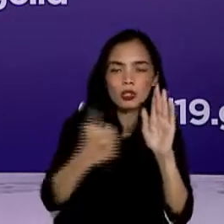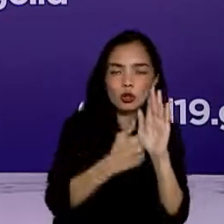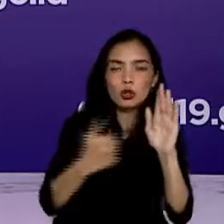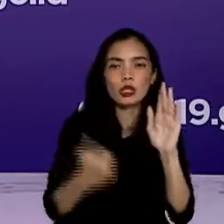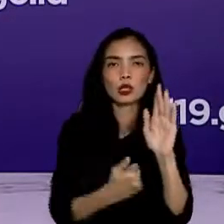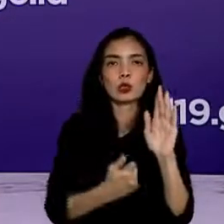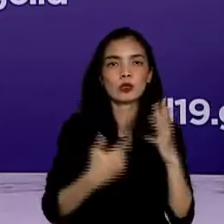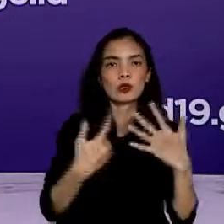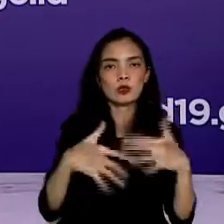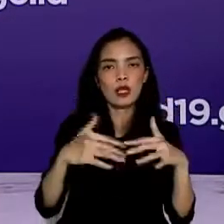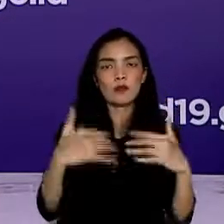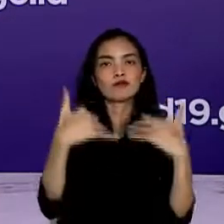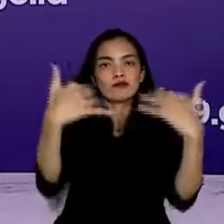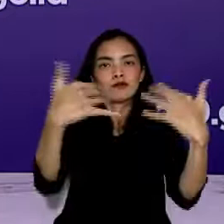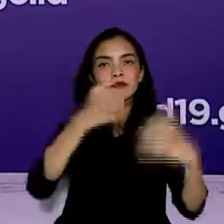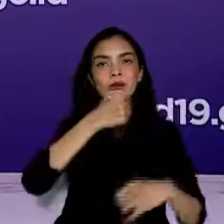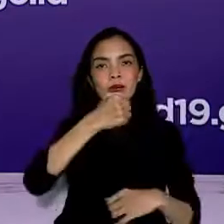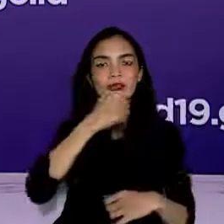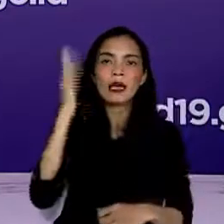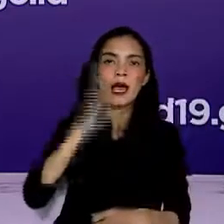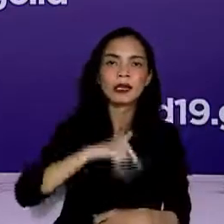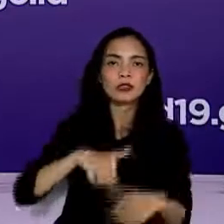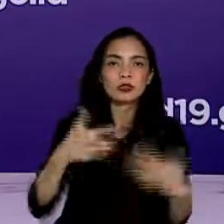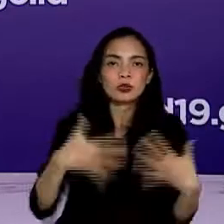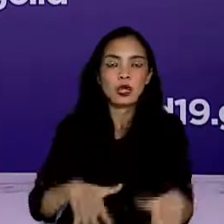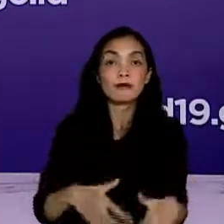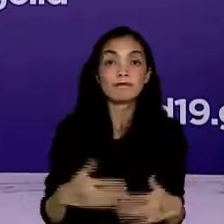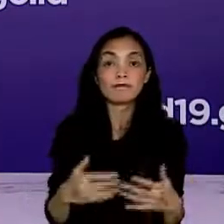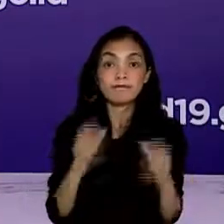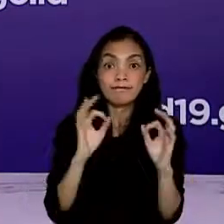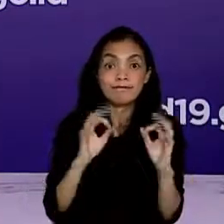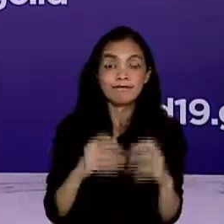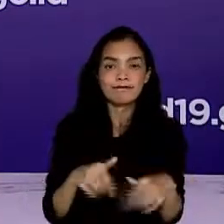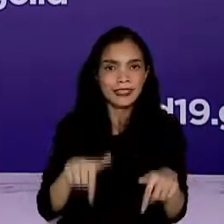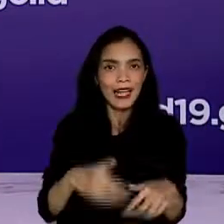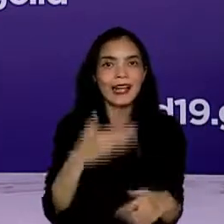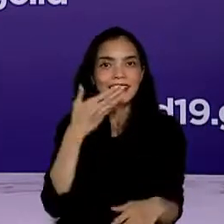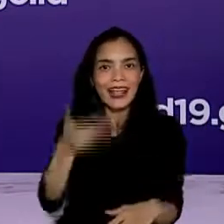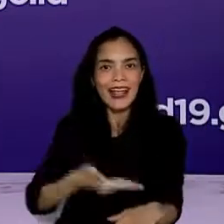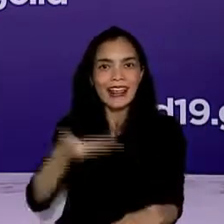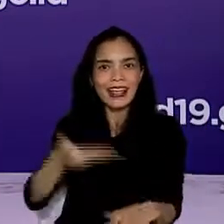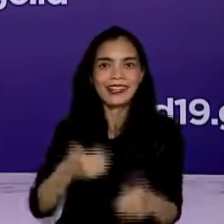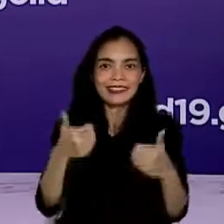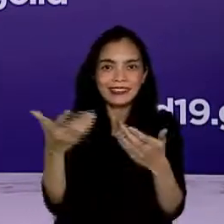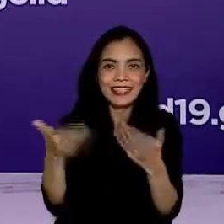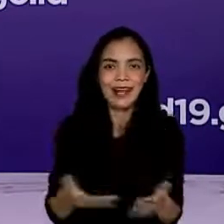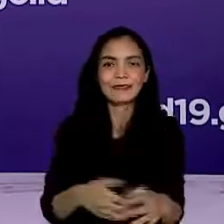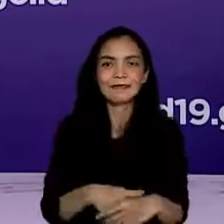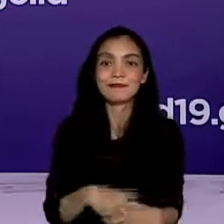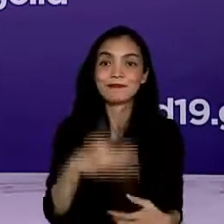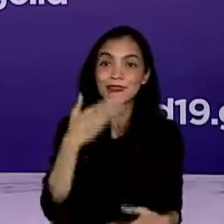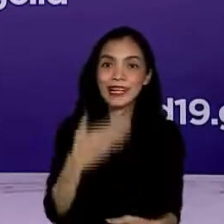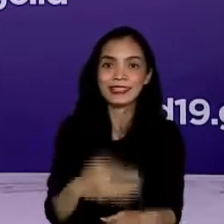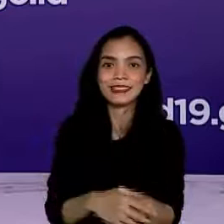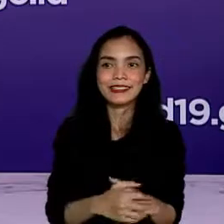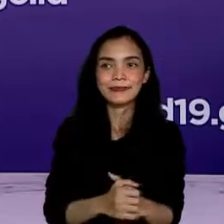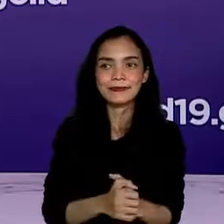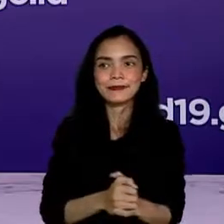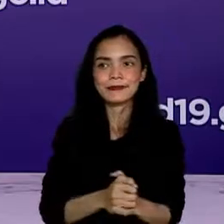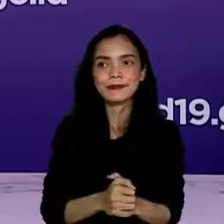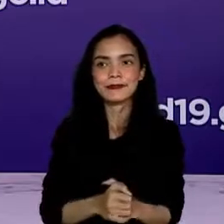Demikian konferensi pers pada hari ini. Saya lanjutkan dengan sesi tanya-jawab media. Terima kasih.